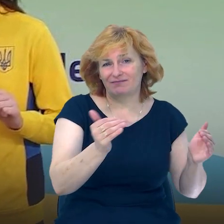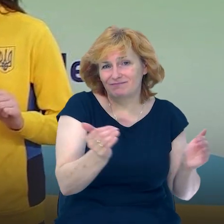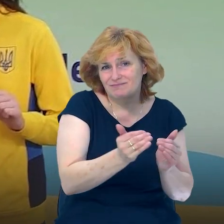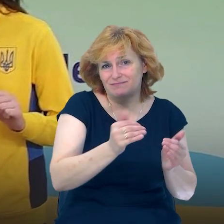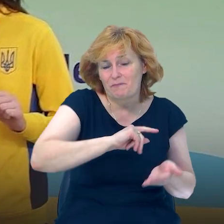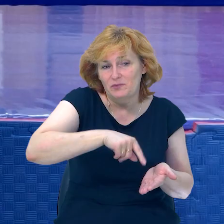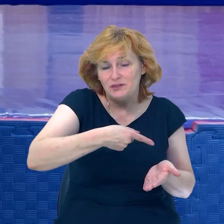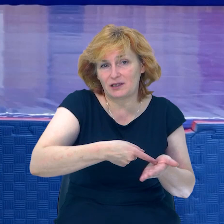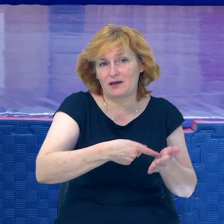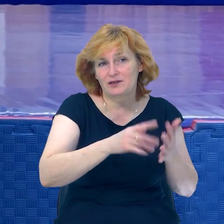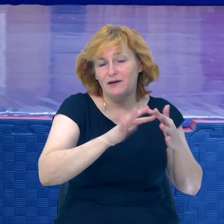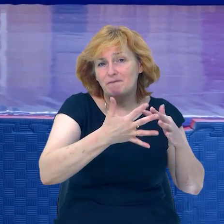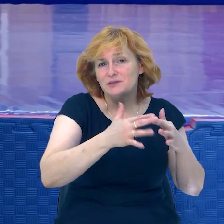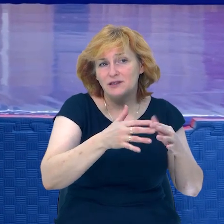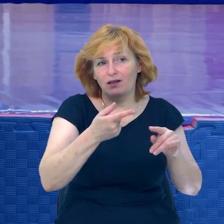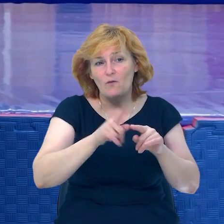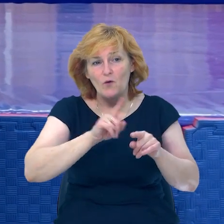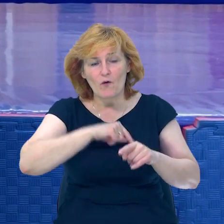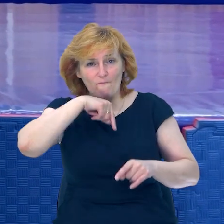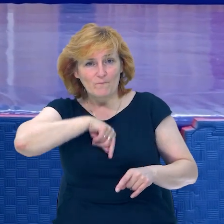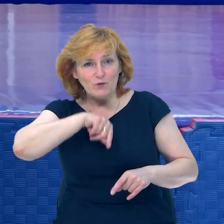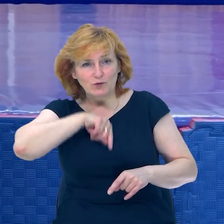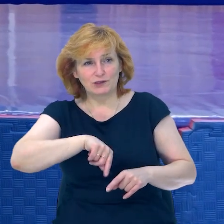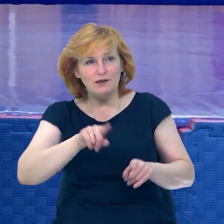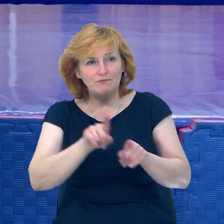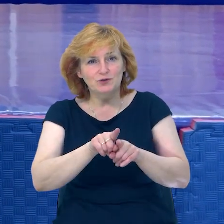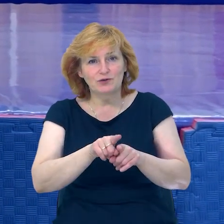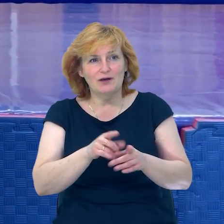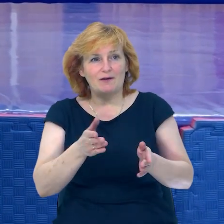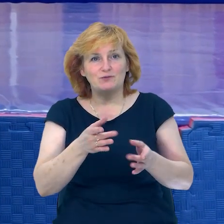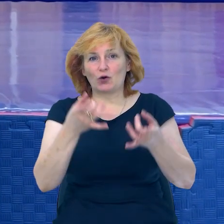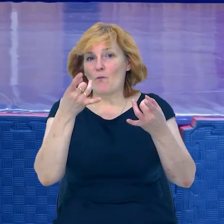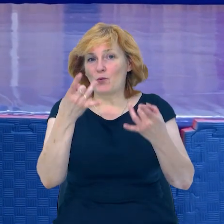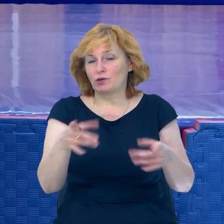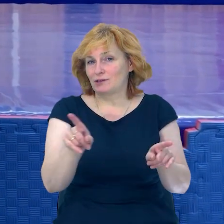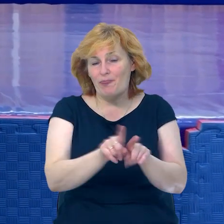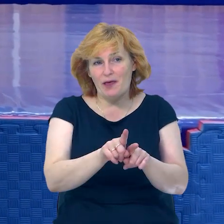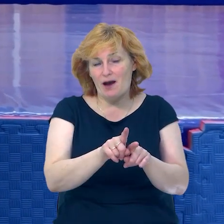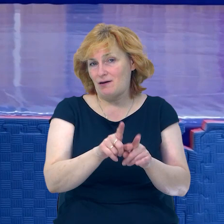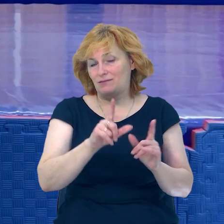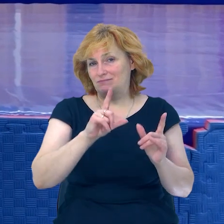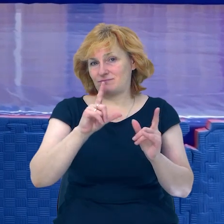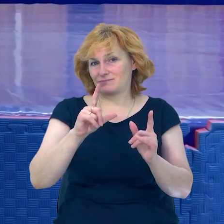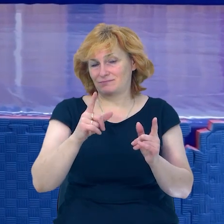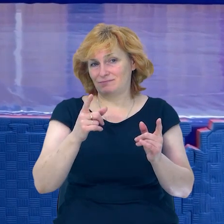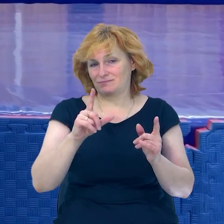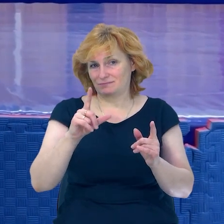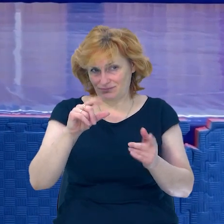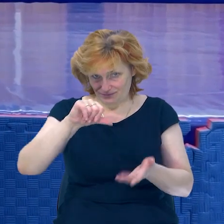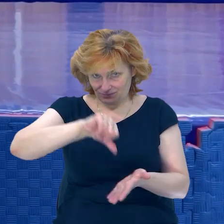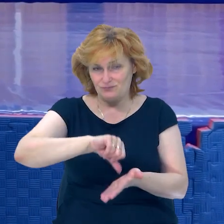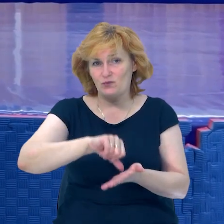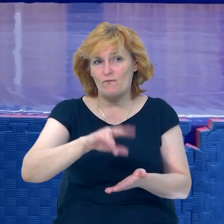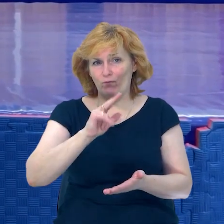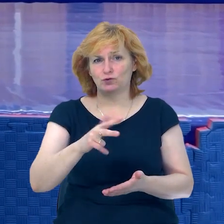містечок. Десь в душі всередині таке було відчуття, що так просто вони туди не приїдуть, пусту. По крайній